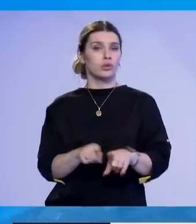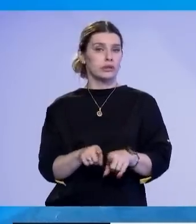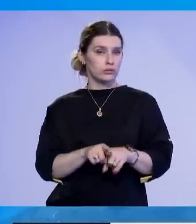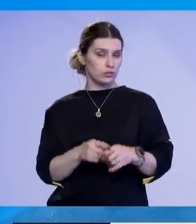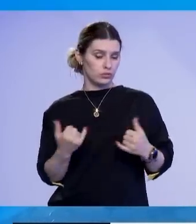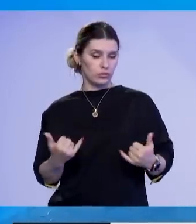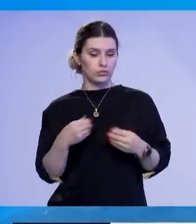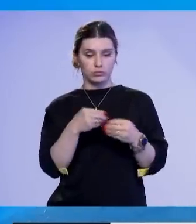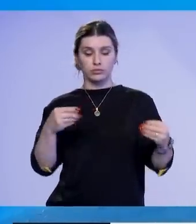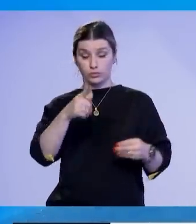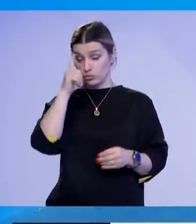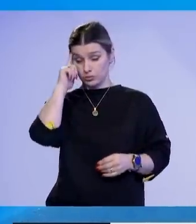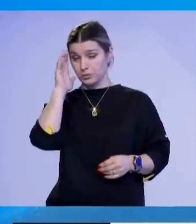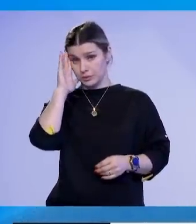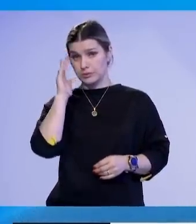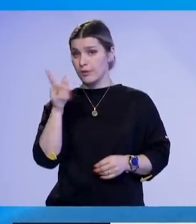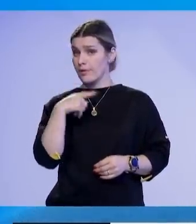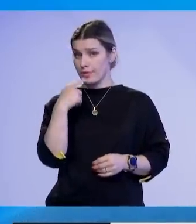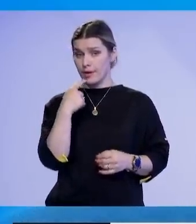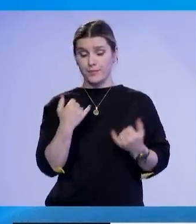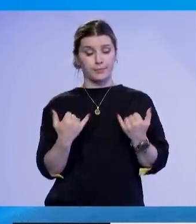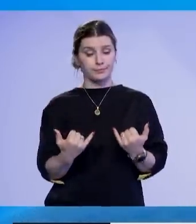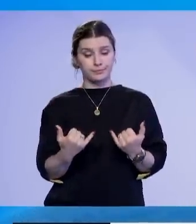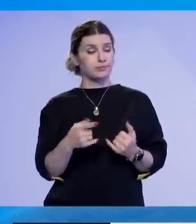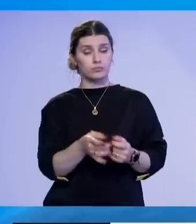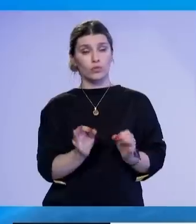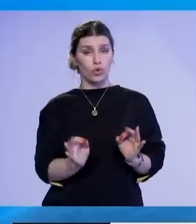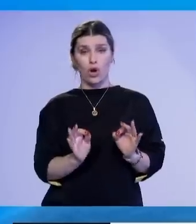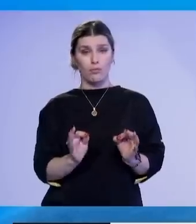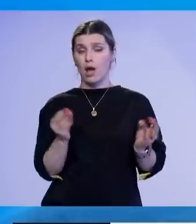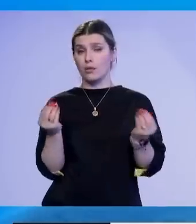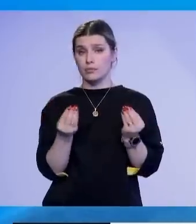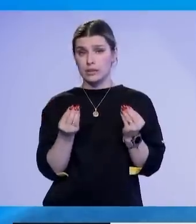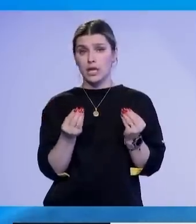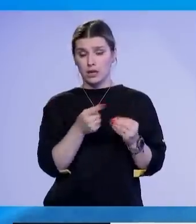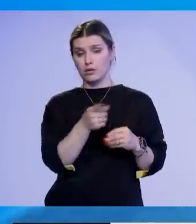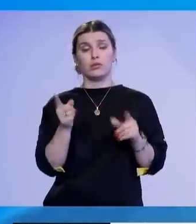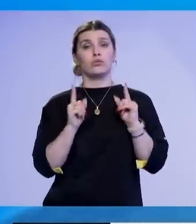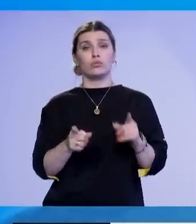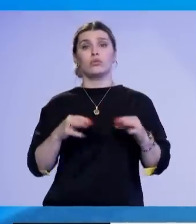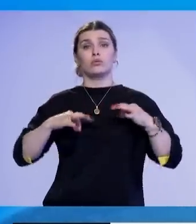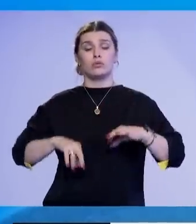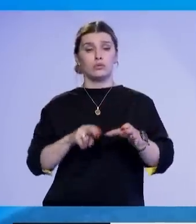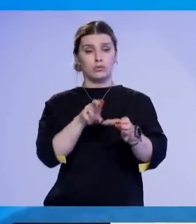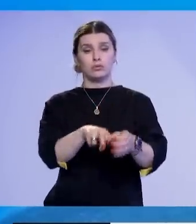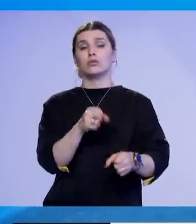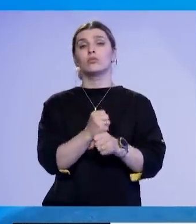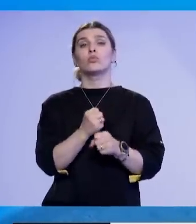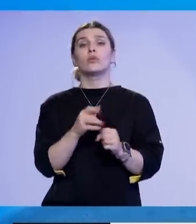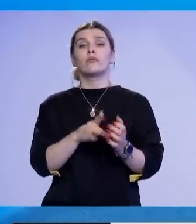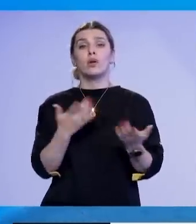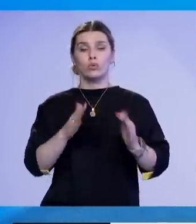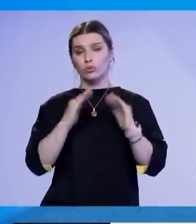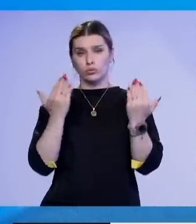krye Ministri i vendit, që kjo dukët se jetë gjëhe zakonshme, sepse kryetarët do të kryim punet e tyre në objektet